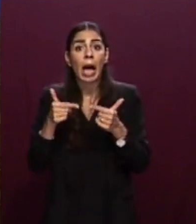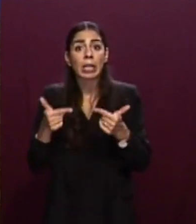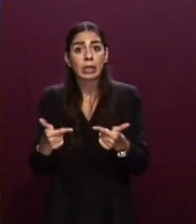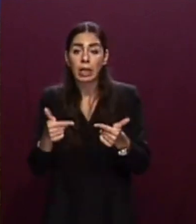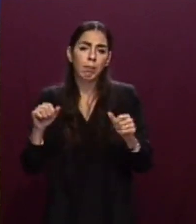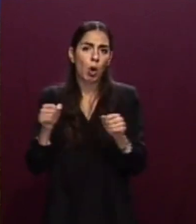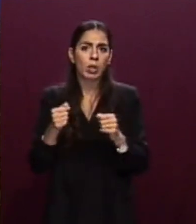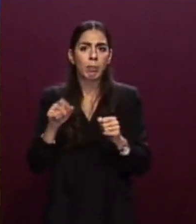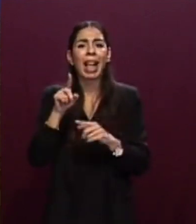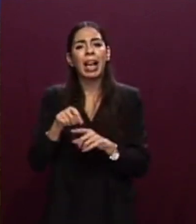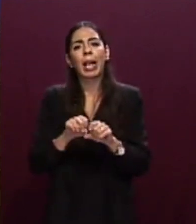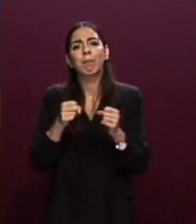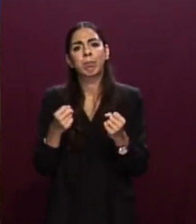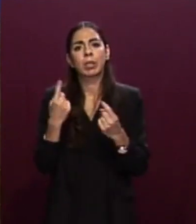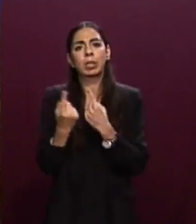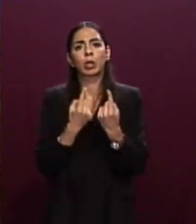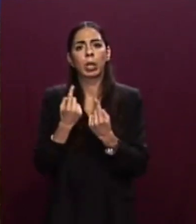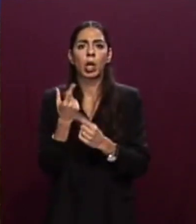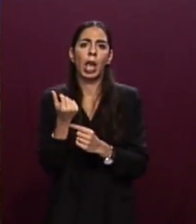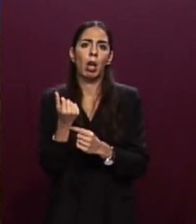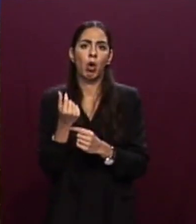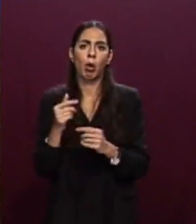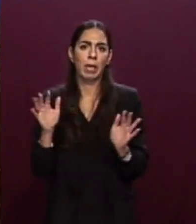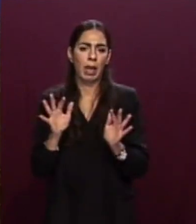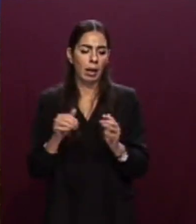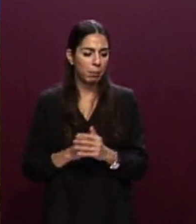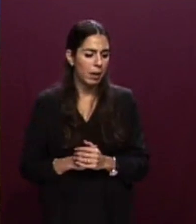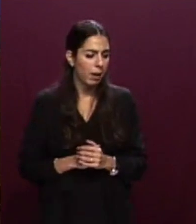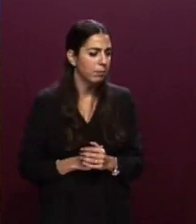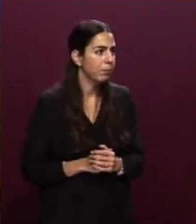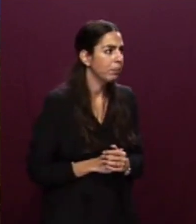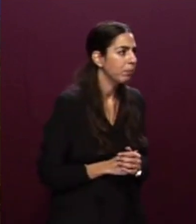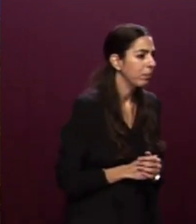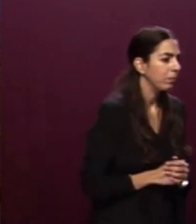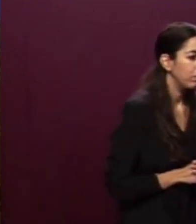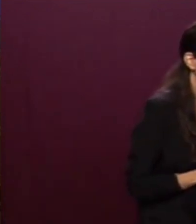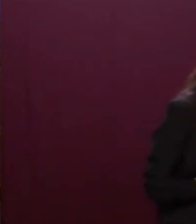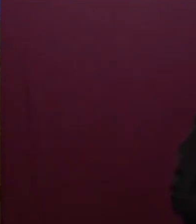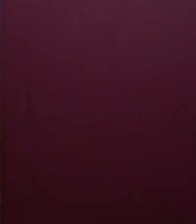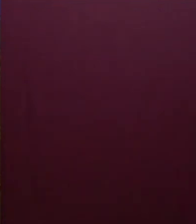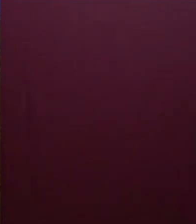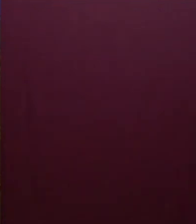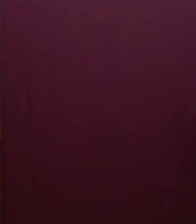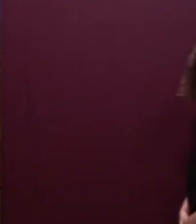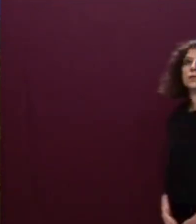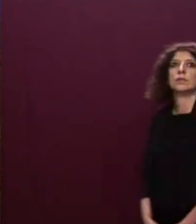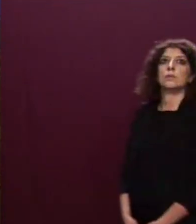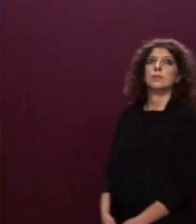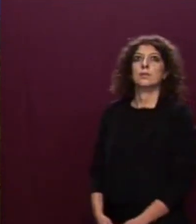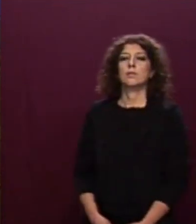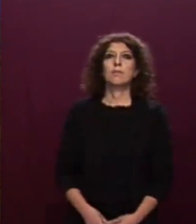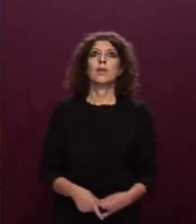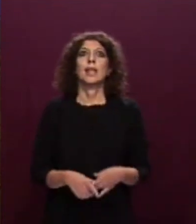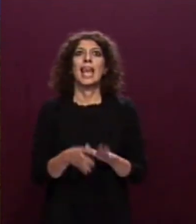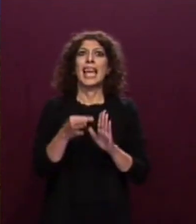particolare congiuntura economica. Un dato che mostra tale tendenza è quello delle gare indette concluse nel